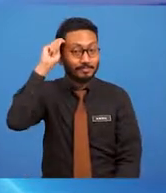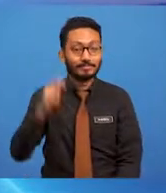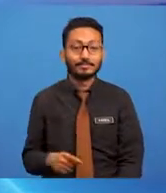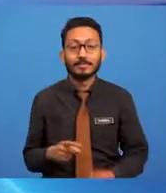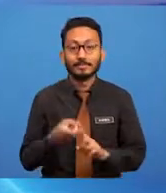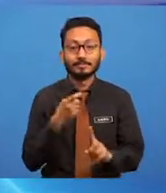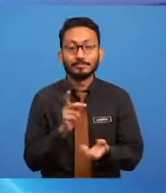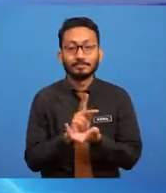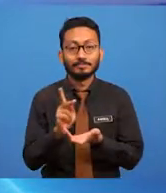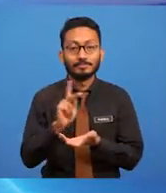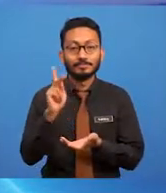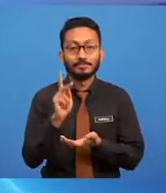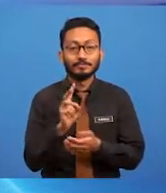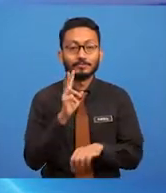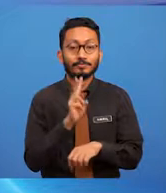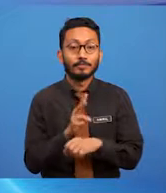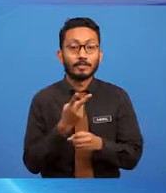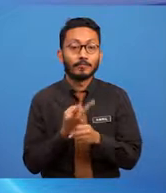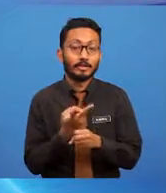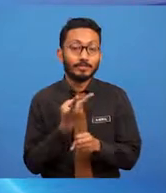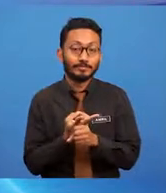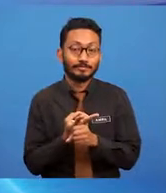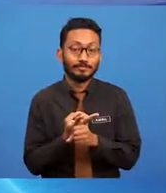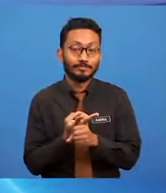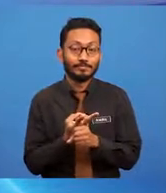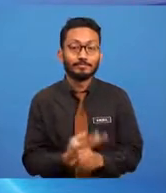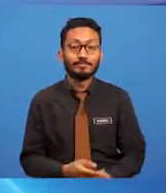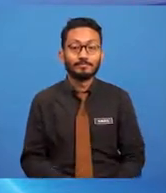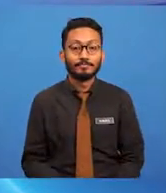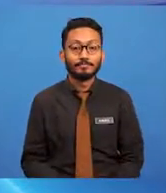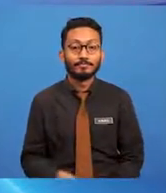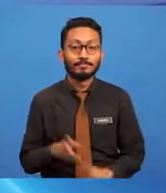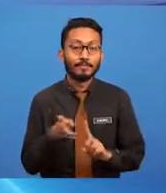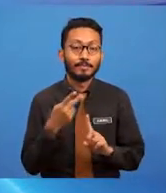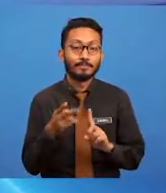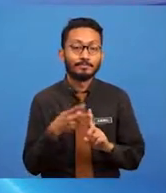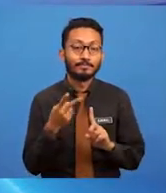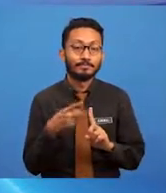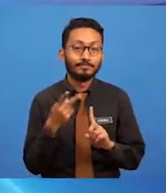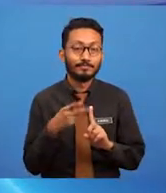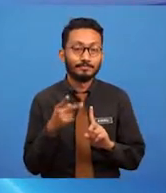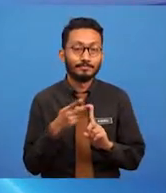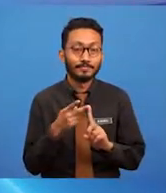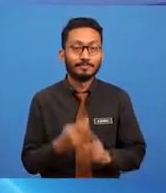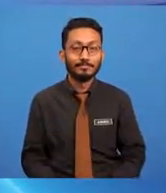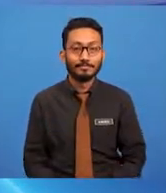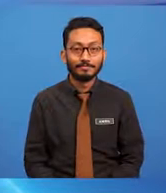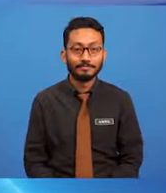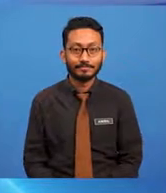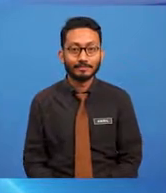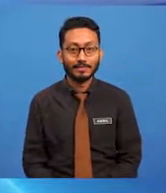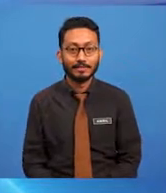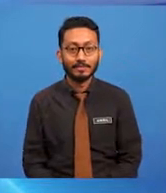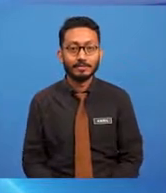Vokasional Balik Pulau. Harap para pelajar semua sihat-sihat dan sentiasa berada di rumah dengan